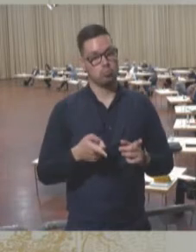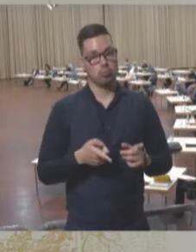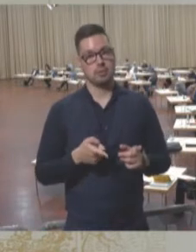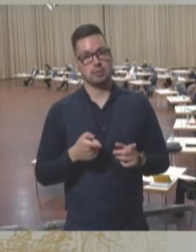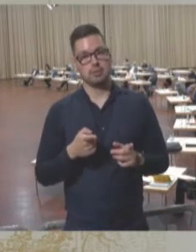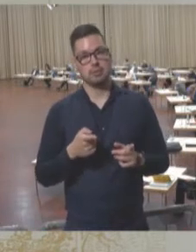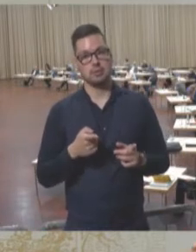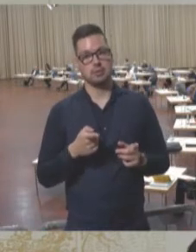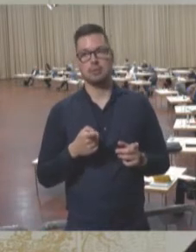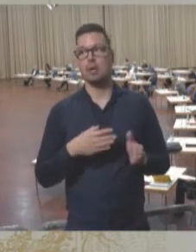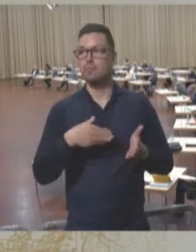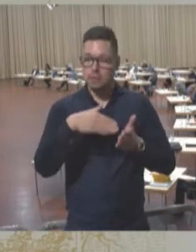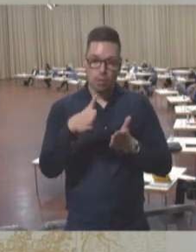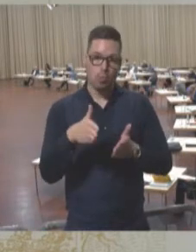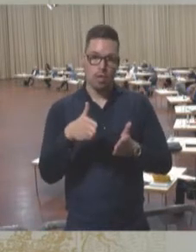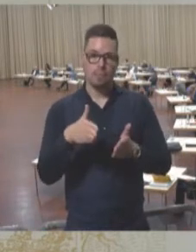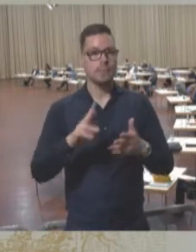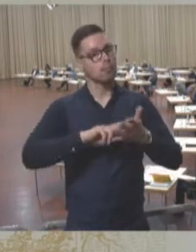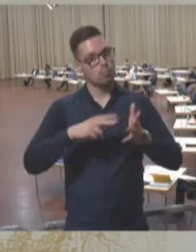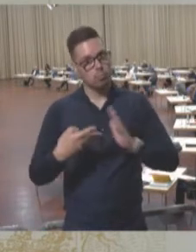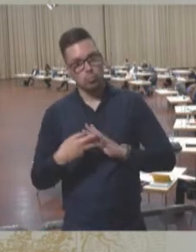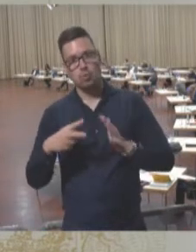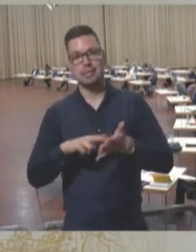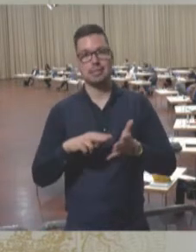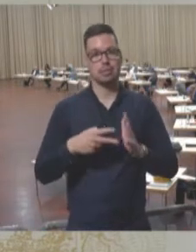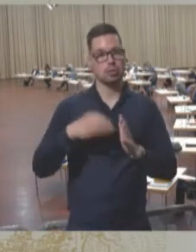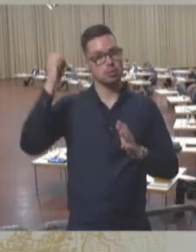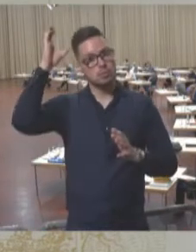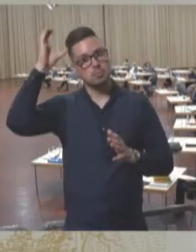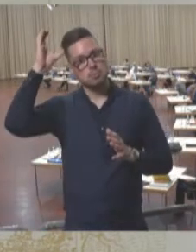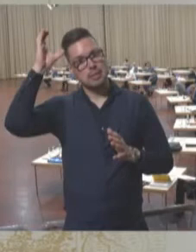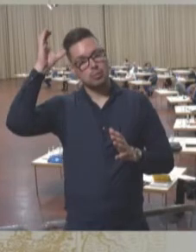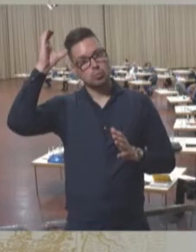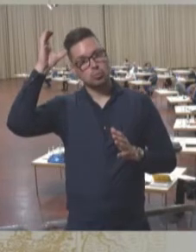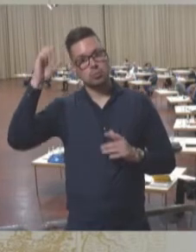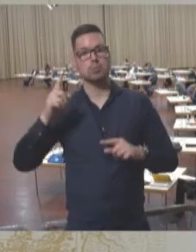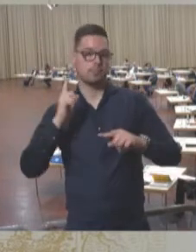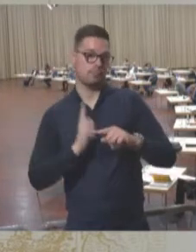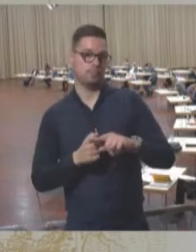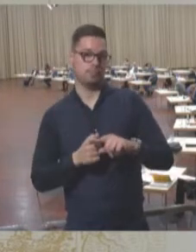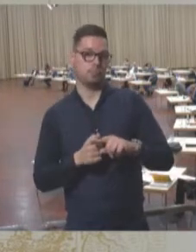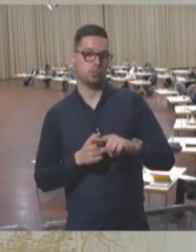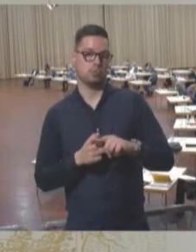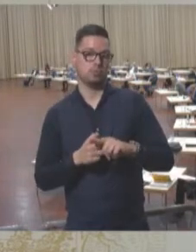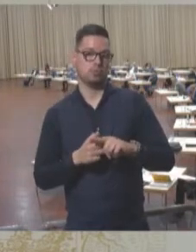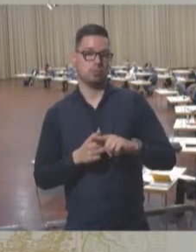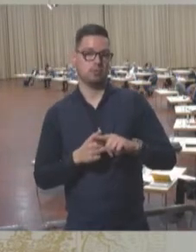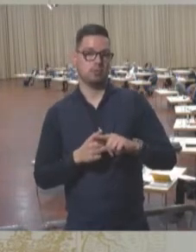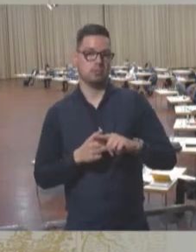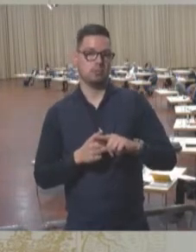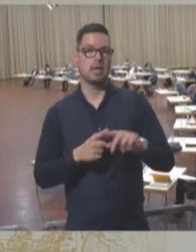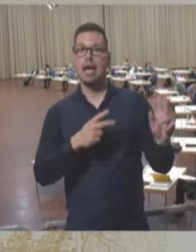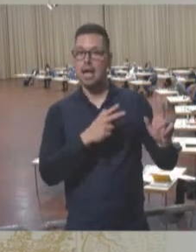angelegt sein, auf die politische Willensbildung Einfluss haben und, das ist ganz wichtig, sie müssen